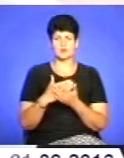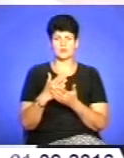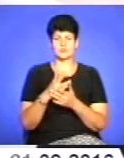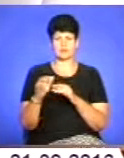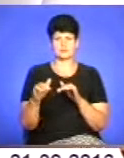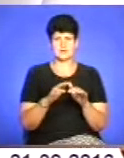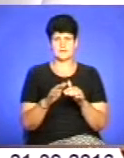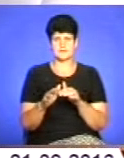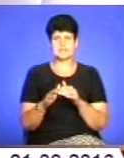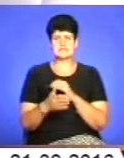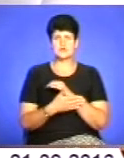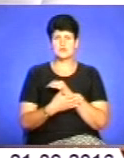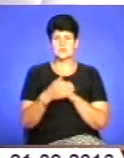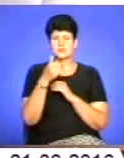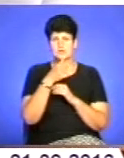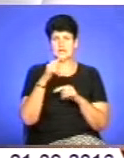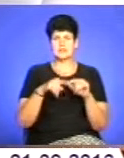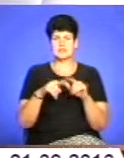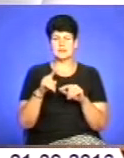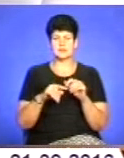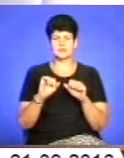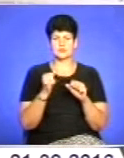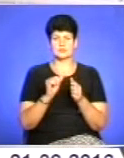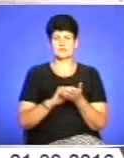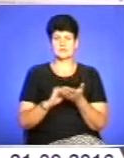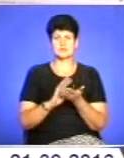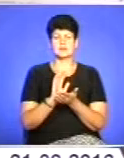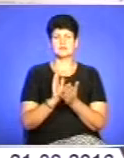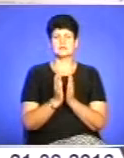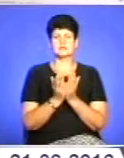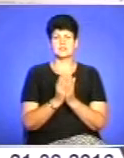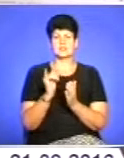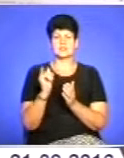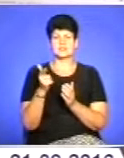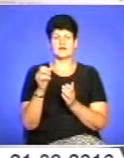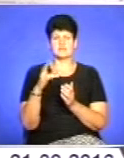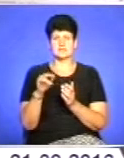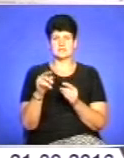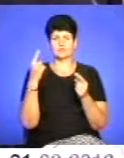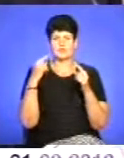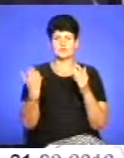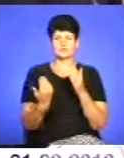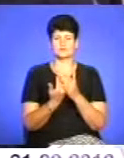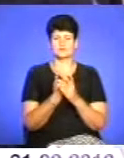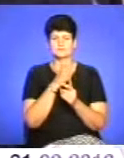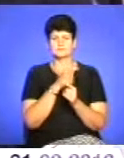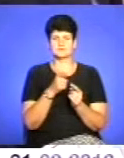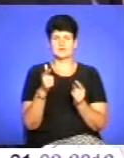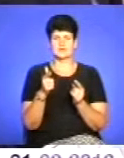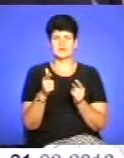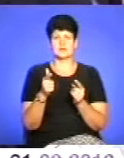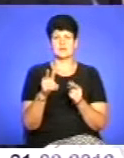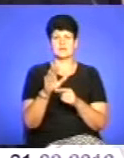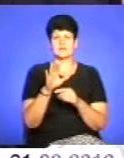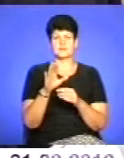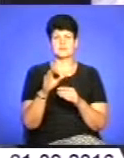діяльності. За останні роки рідні і побратими видали книжку «Іван Гавдида. Творець нової епопеї». На фасаді будинку Центру